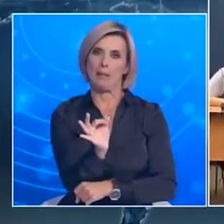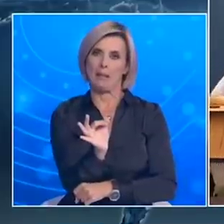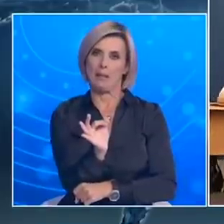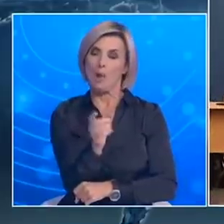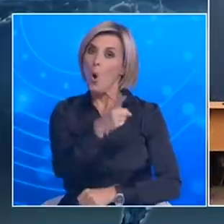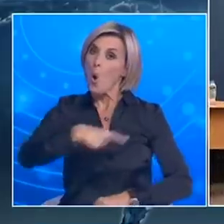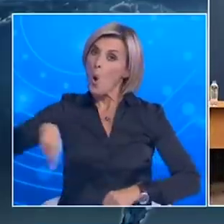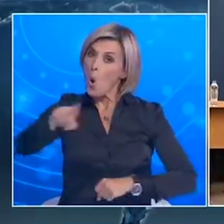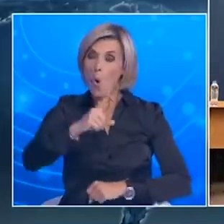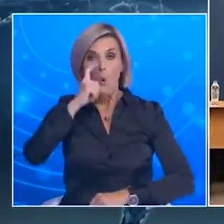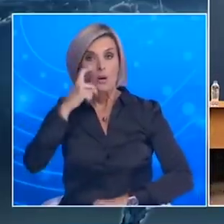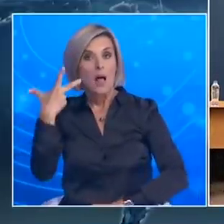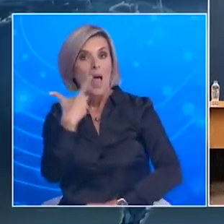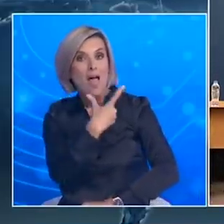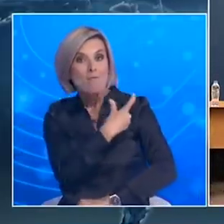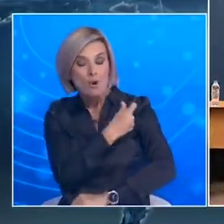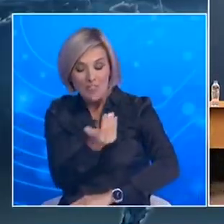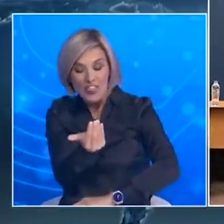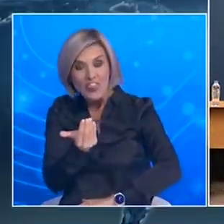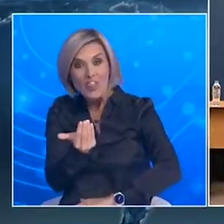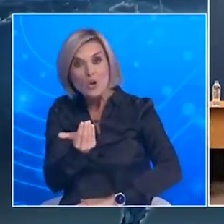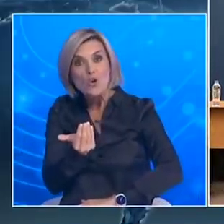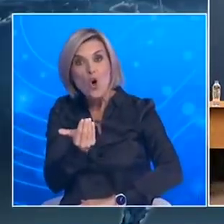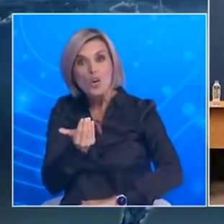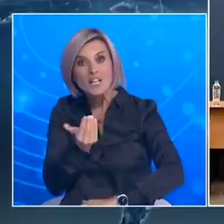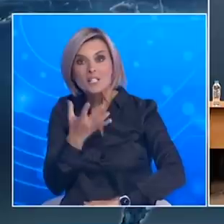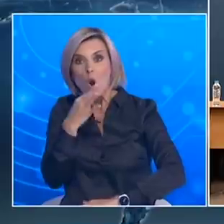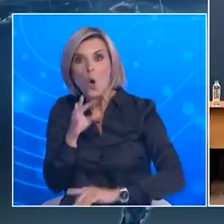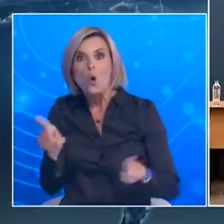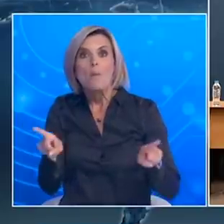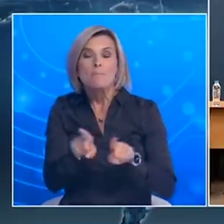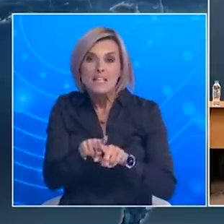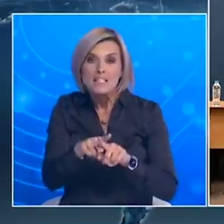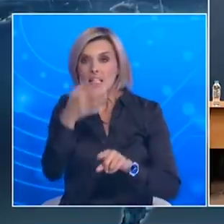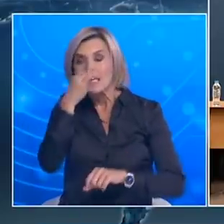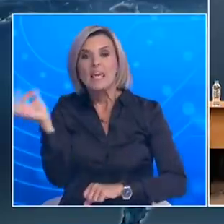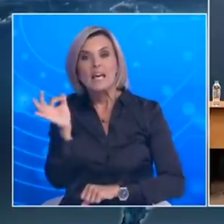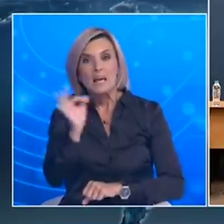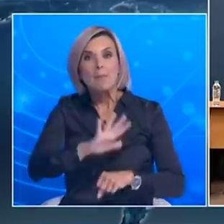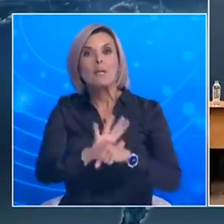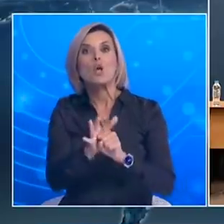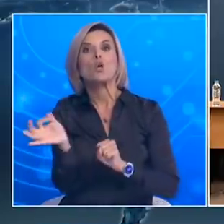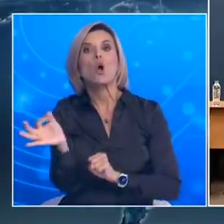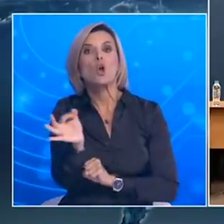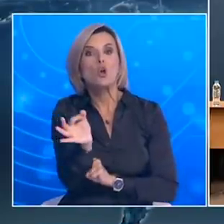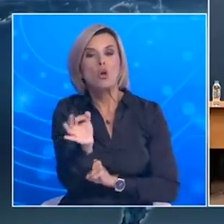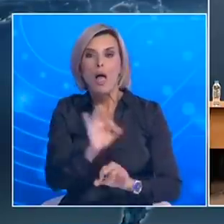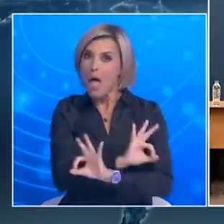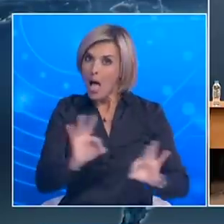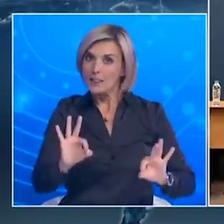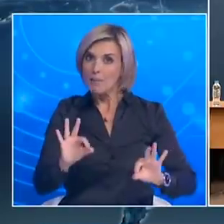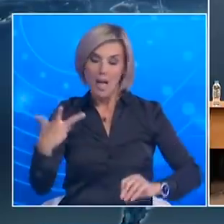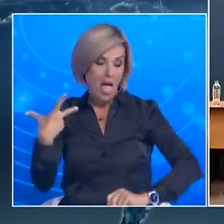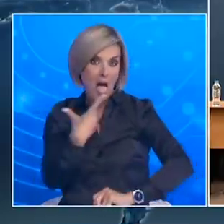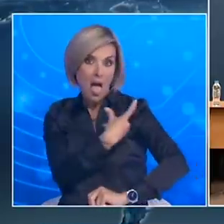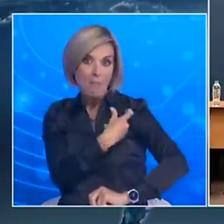νωρίτερα έτσι ώστε να αποφευθεί ο κρυκτικός συνδυασμός γρήπης κοροναϊού Και αν ναι πότε θα είναι διαθέσιμα στα φαρμακεία για